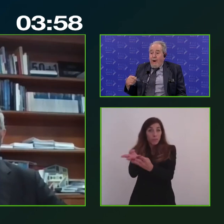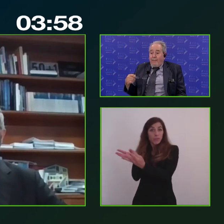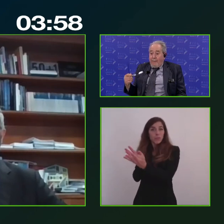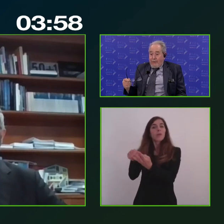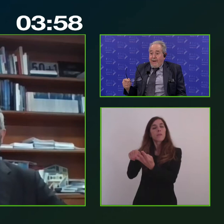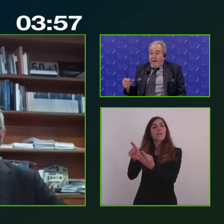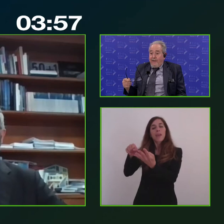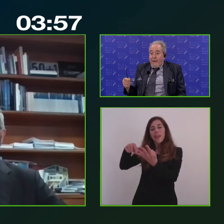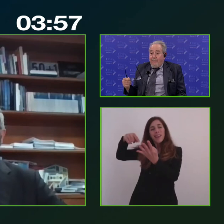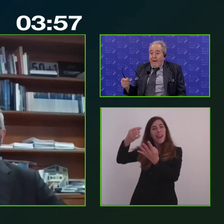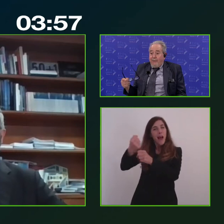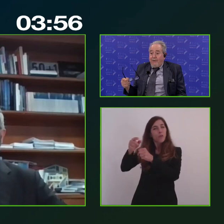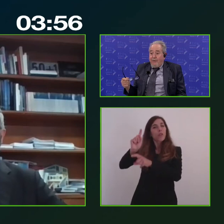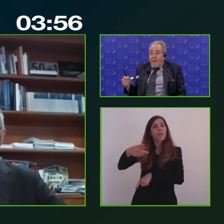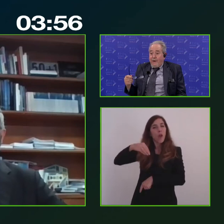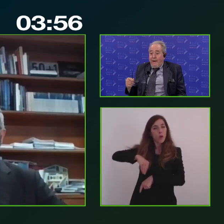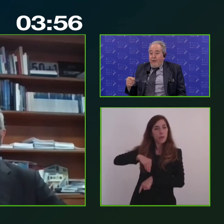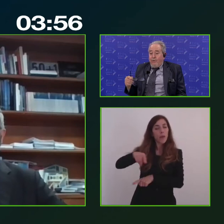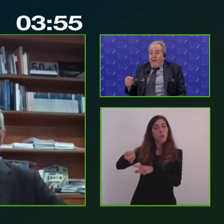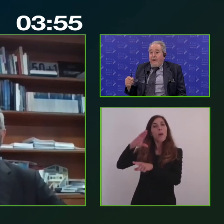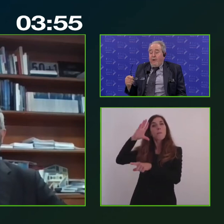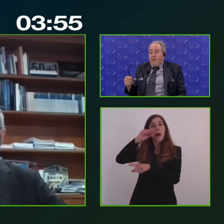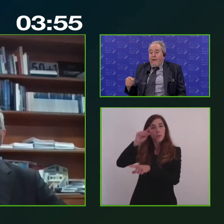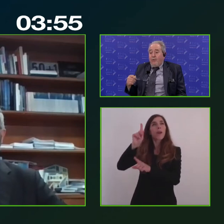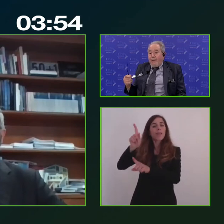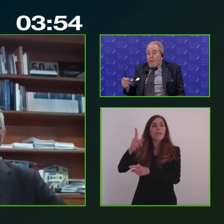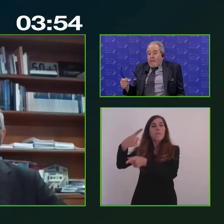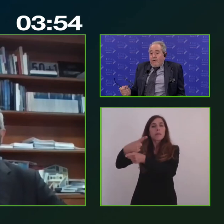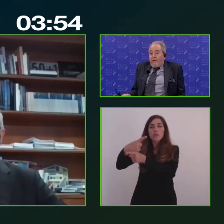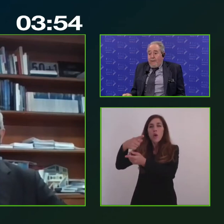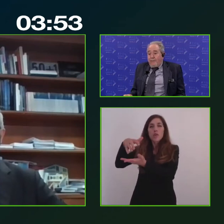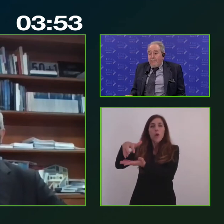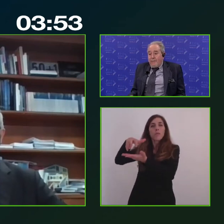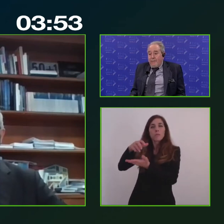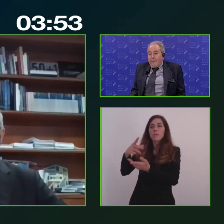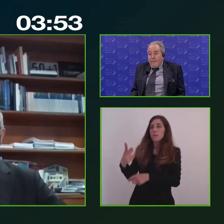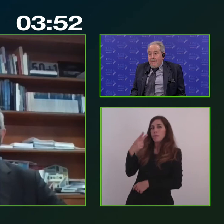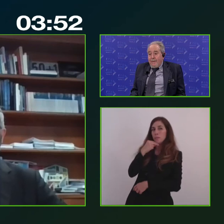matura per poter esprimere questi bisogni. Tu vedi in questo senso una maturazione?